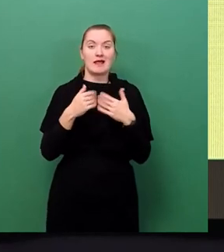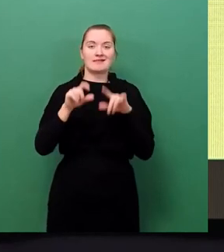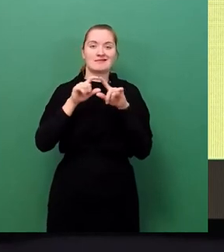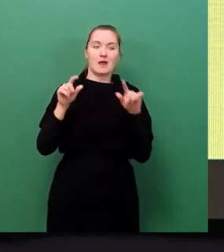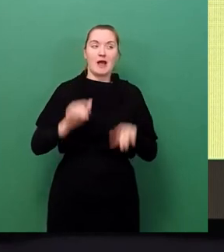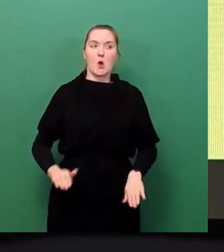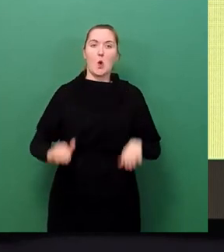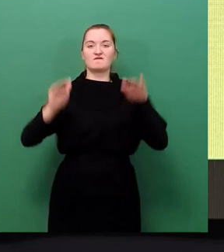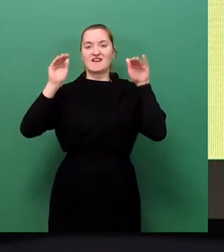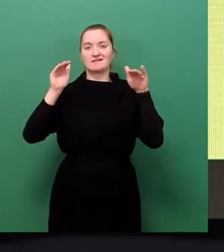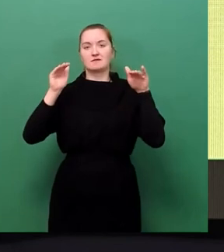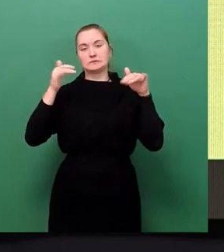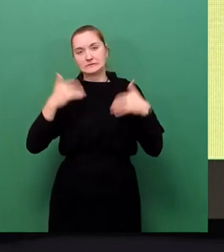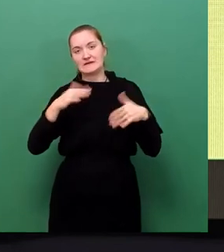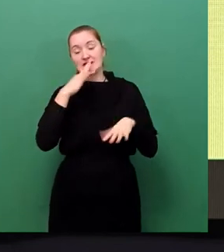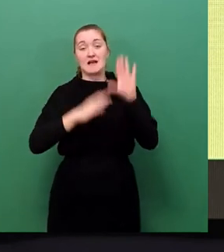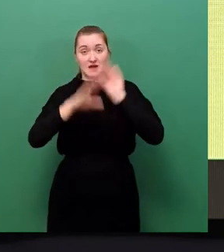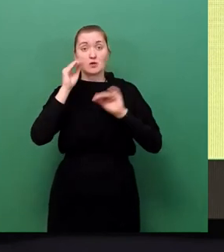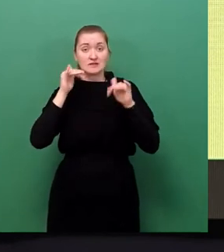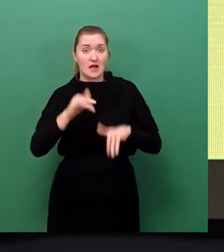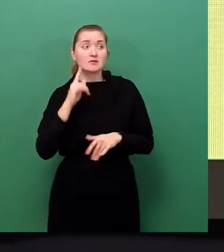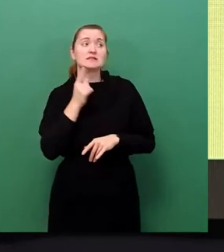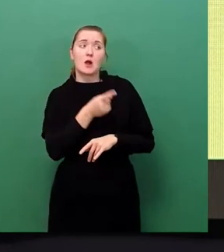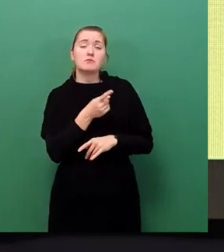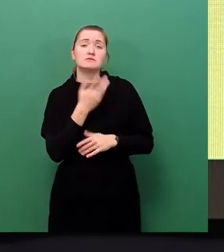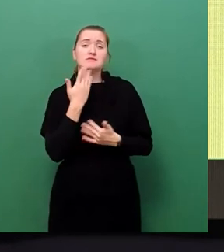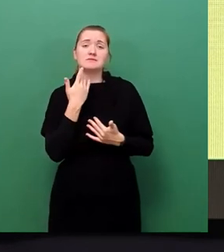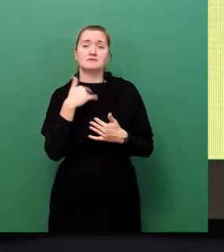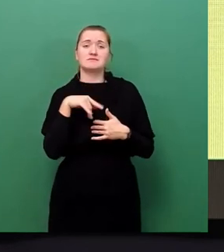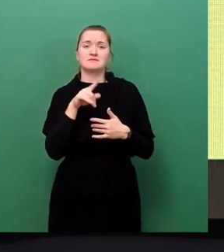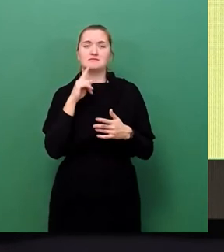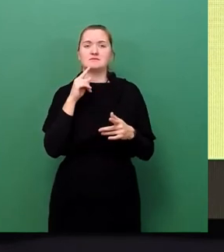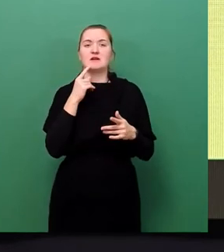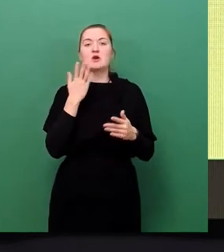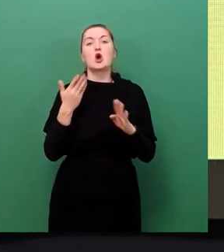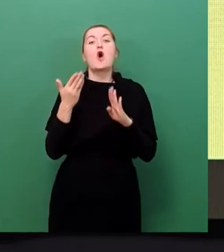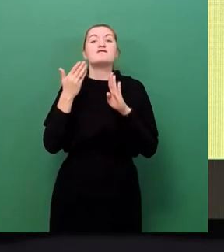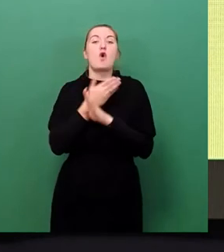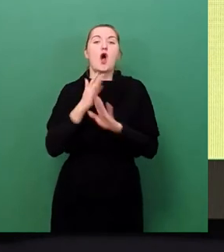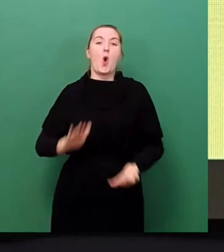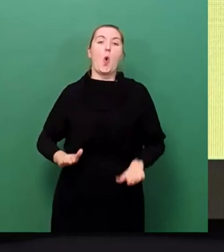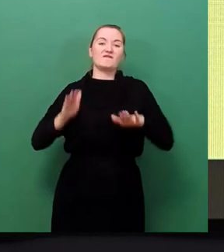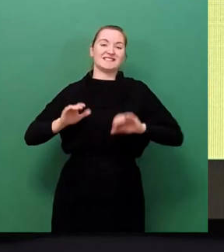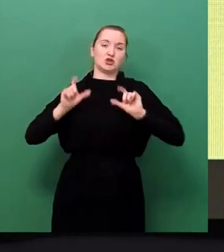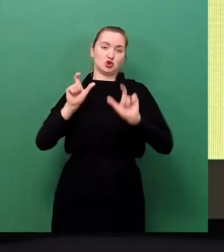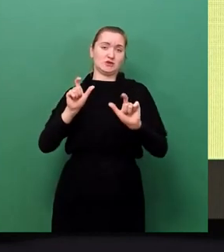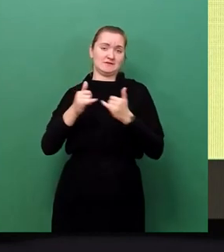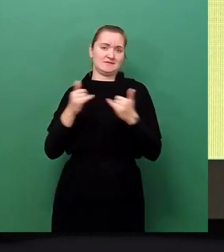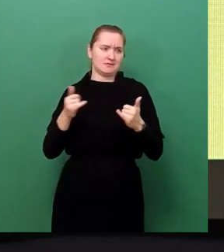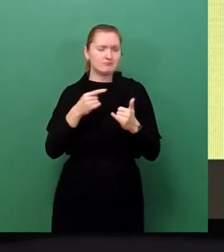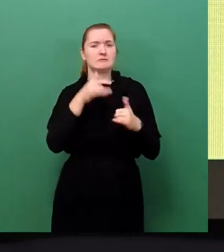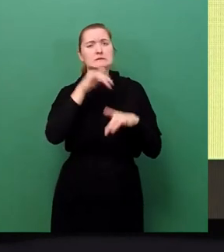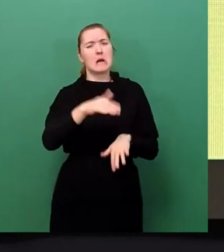Federführung des Geschäftsbereichs Umwelt- und Kommunalwirtschaft ist relativ viel auf dem Thema vorbeugender Hochwasserschutz gemacht. Trotzdem wird es immer Komponenten geben,